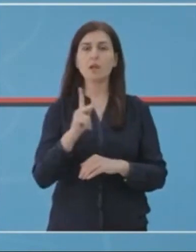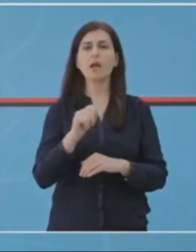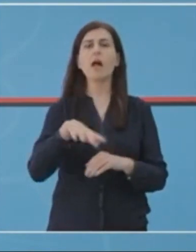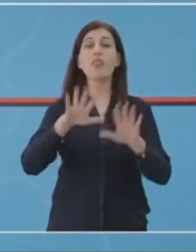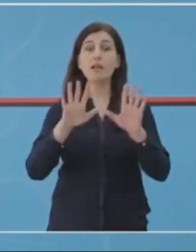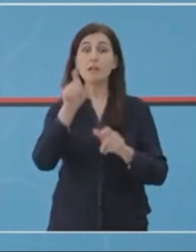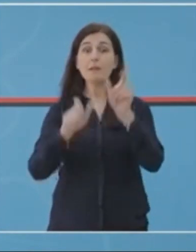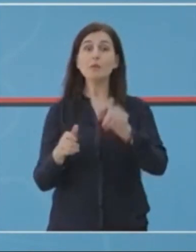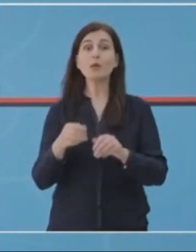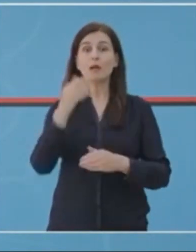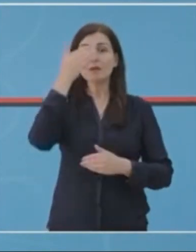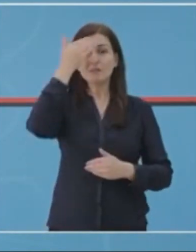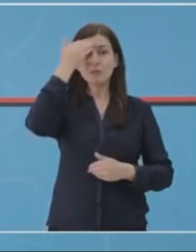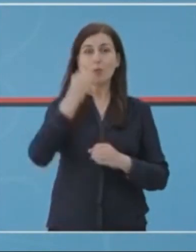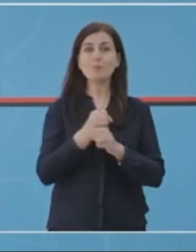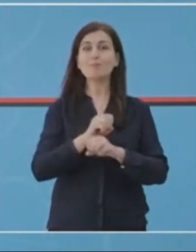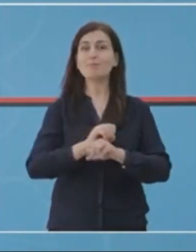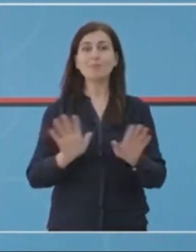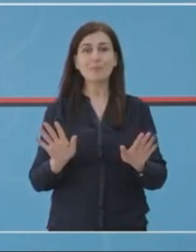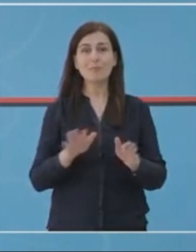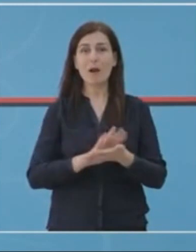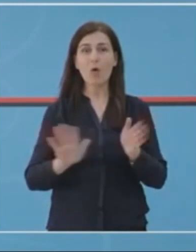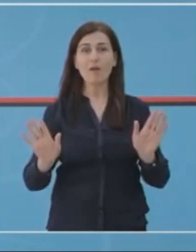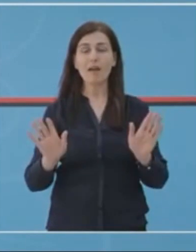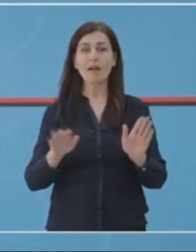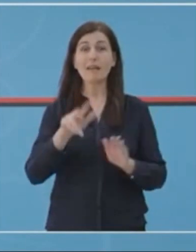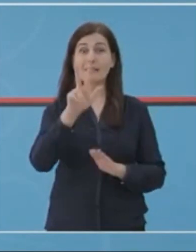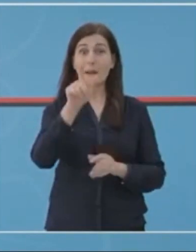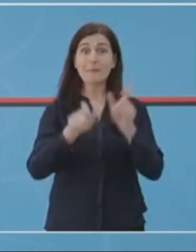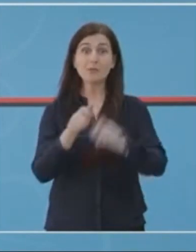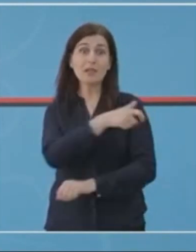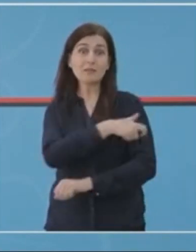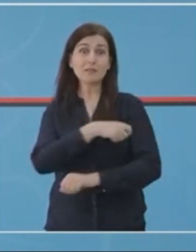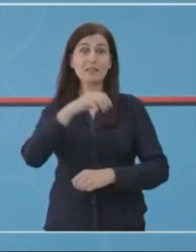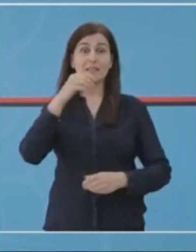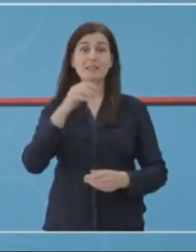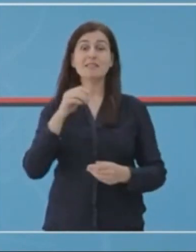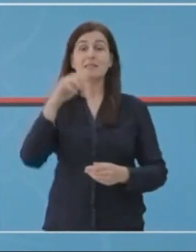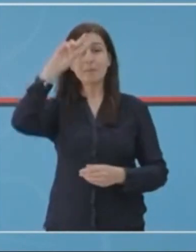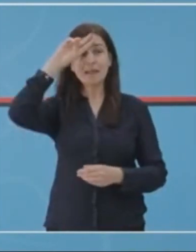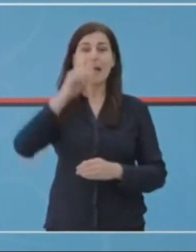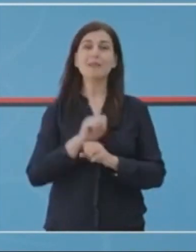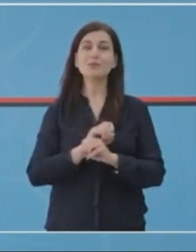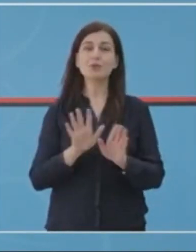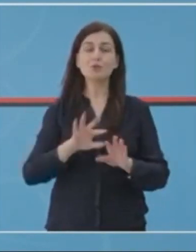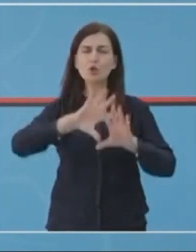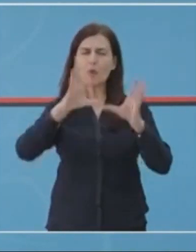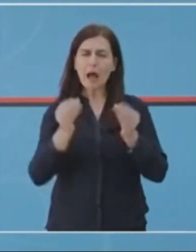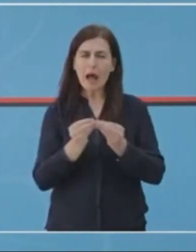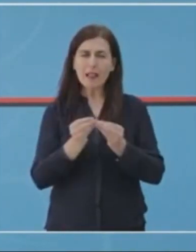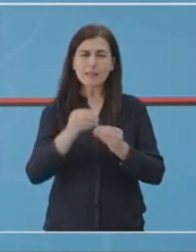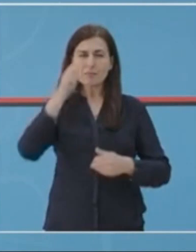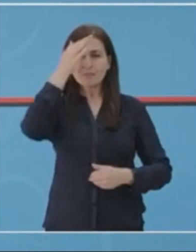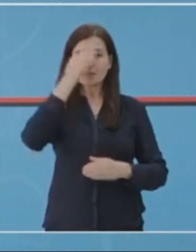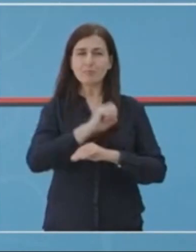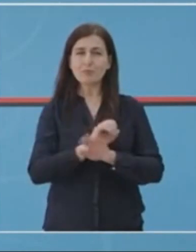10 pacientë të shëruar me styre 3 personel shëndecor, duke e quar nëmrin total të të shëruarve nga